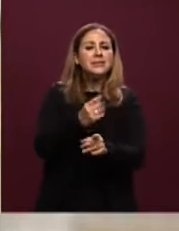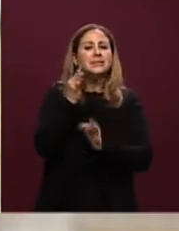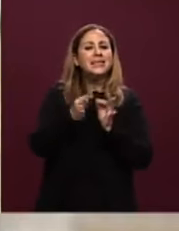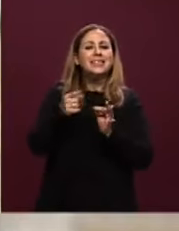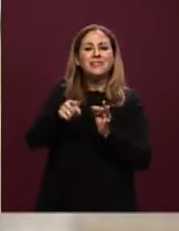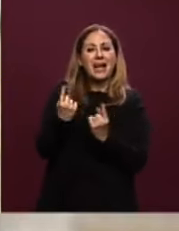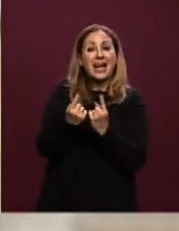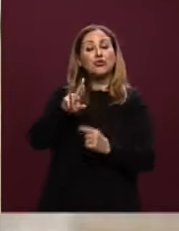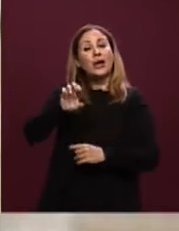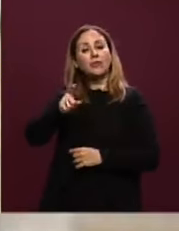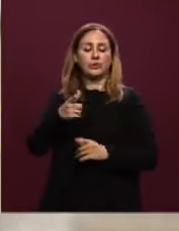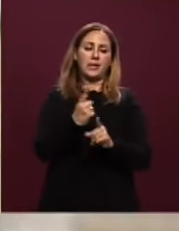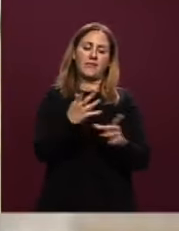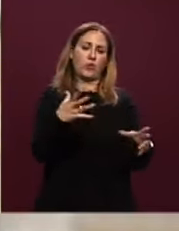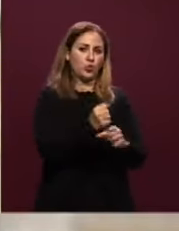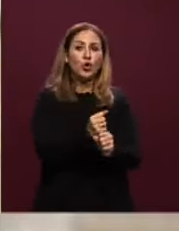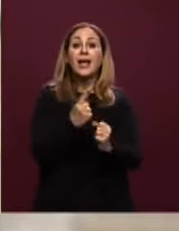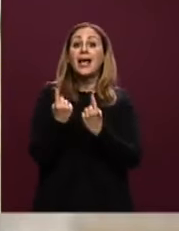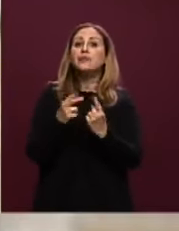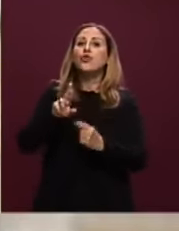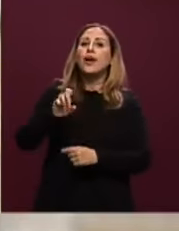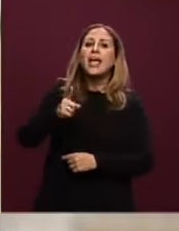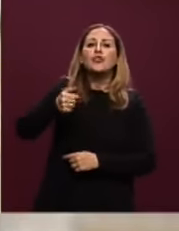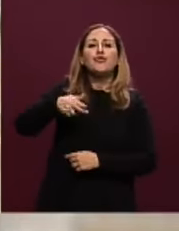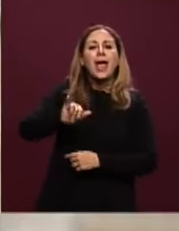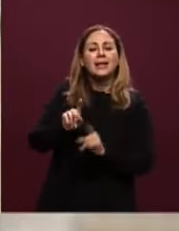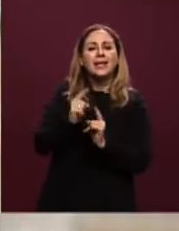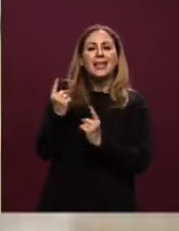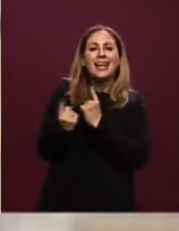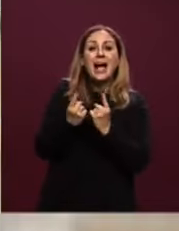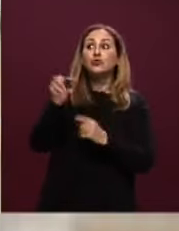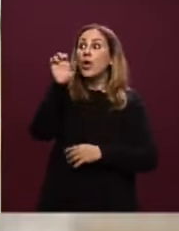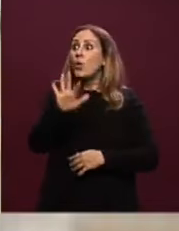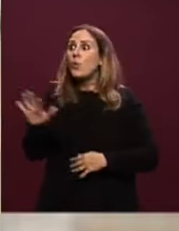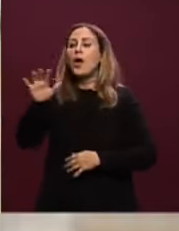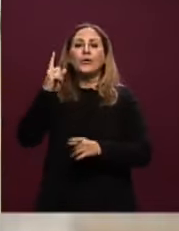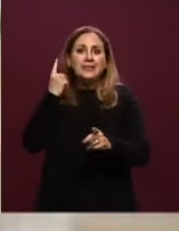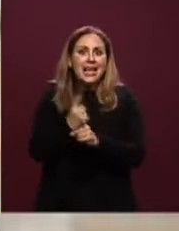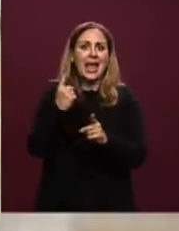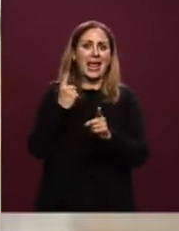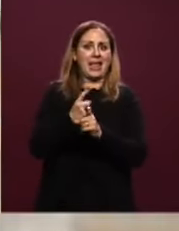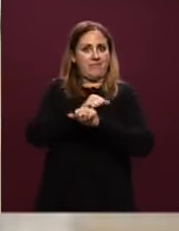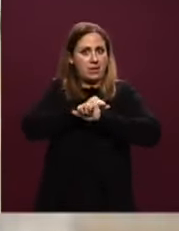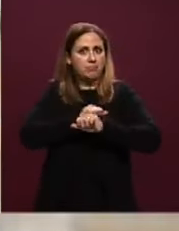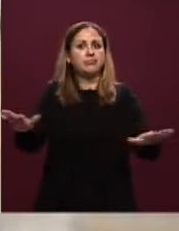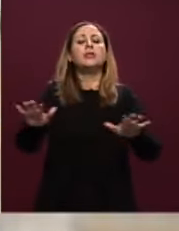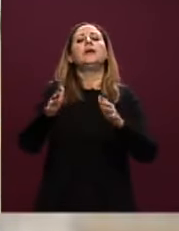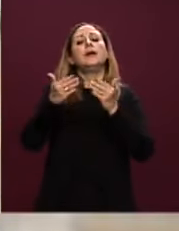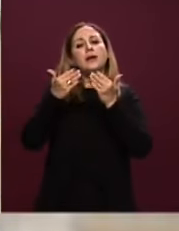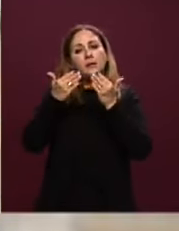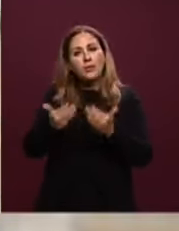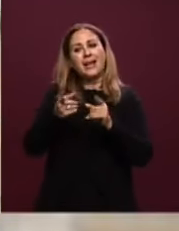caso Reggeni caso europeo. E quindi poter avere dei risultati con il supporto dei partner